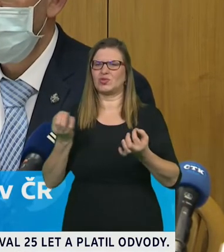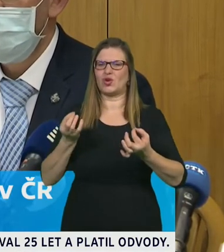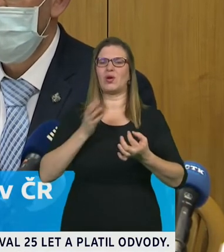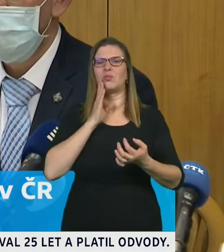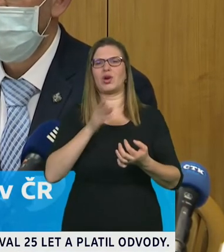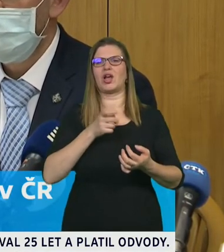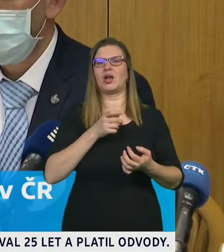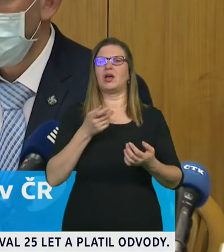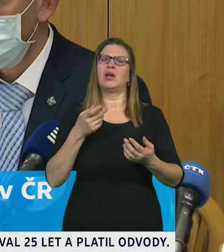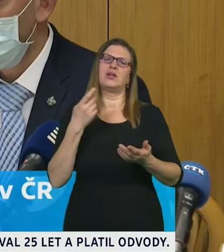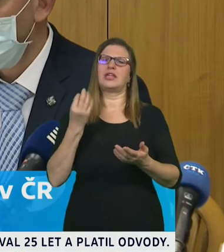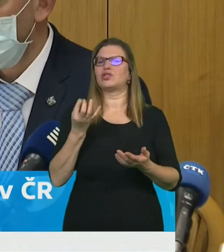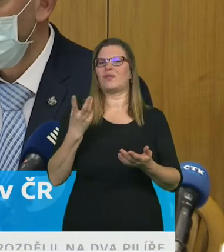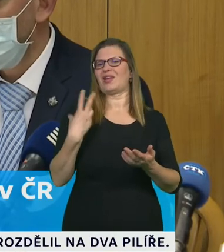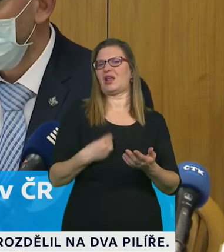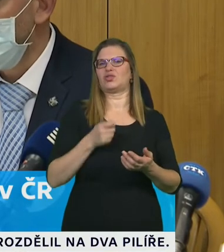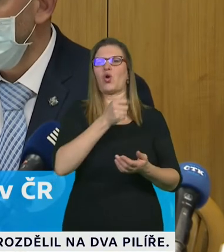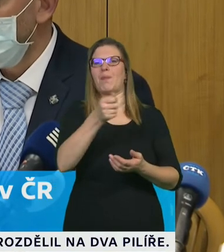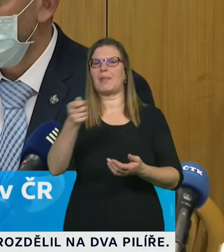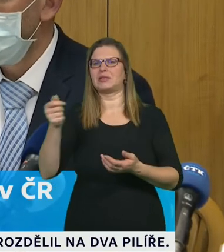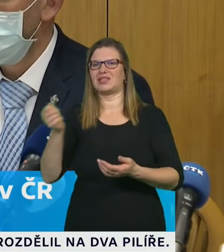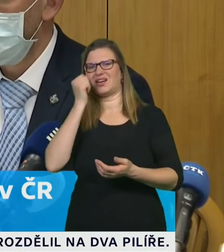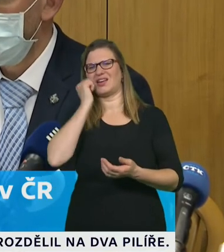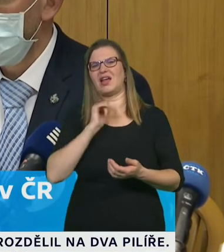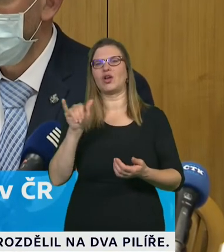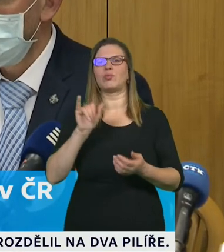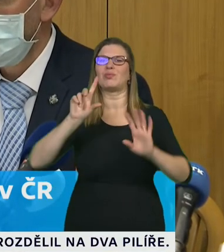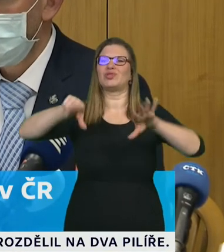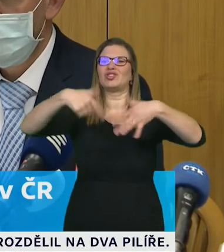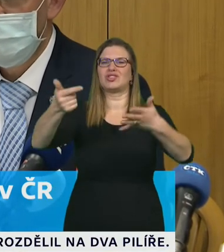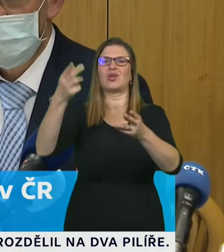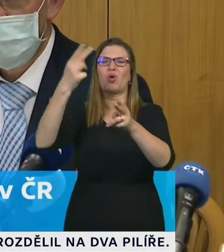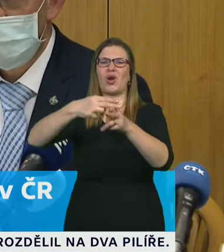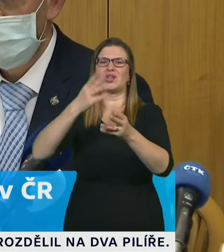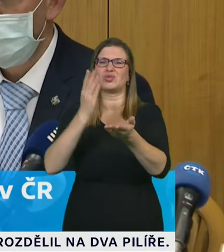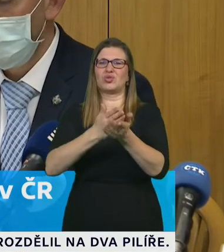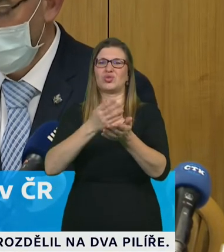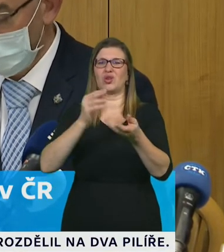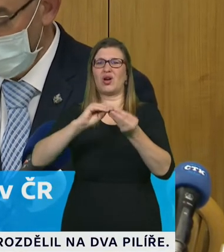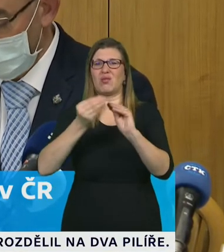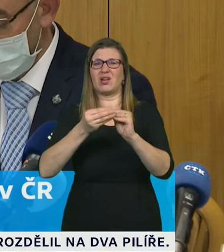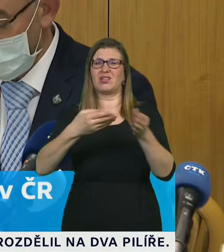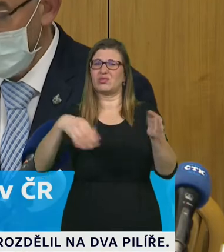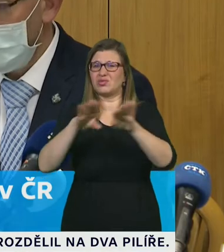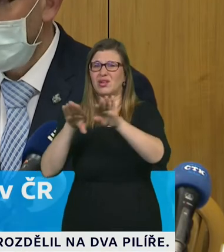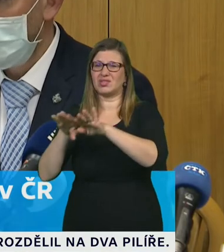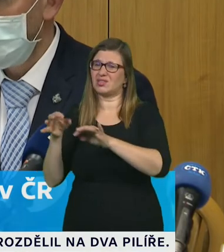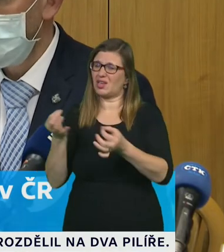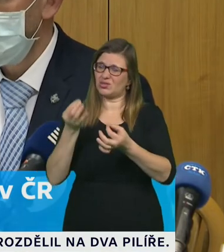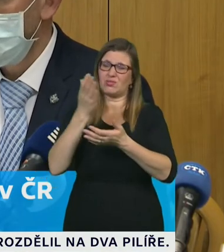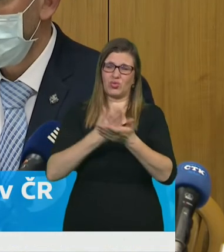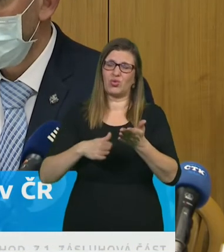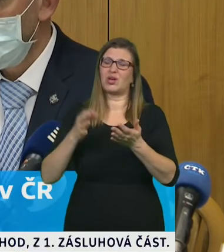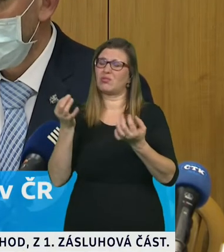budou muset pravděpodobně v průběhu konce příštího týdne své provozovny opět uzavřít tak aby